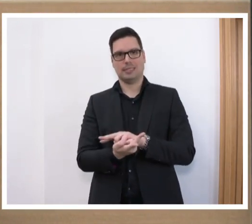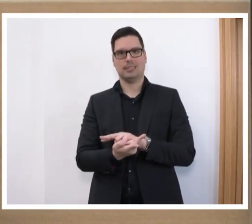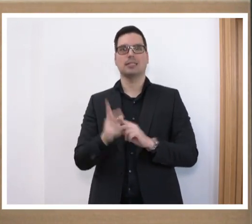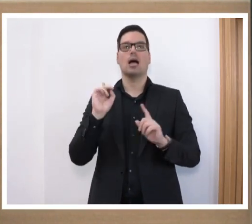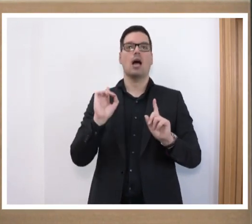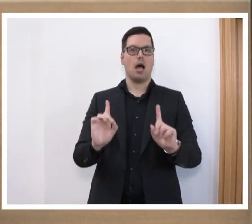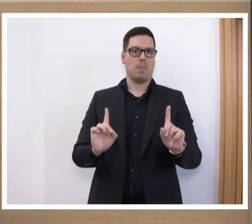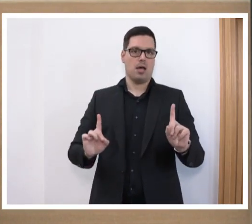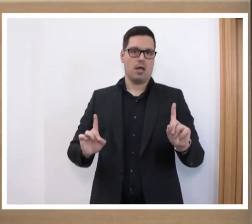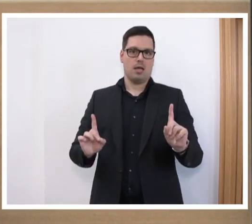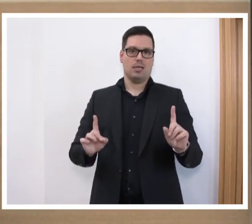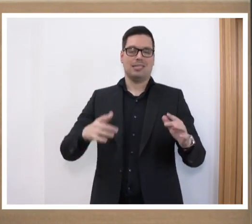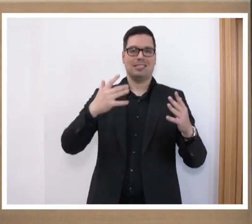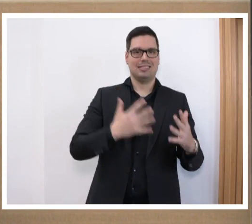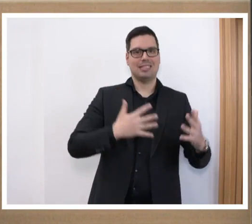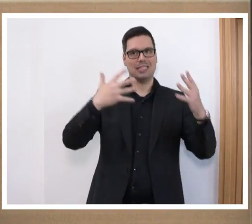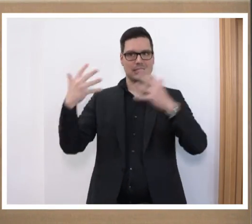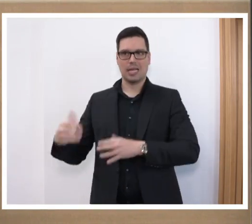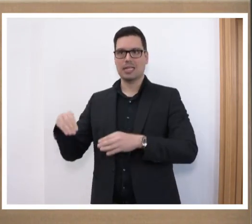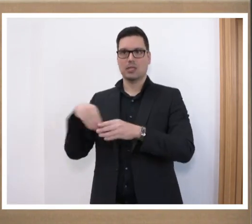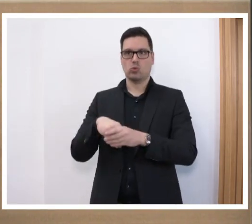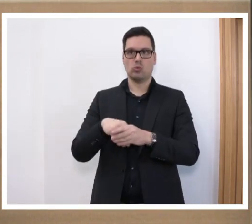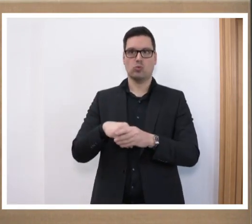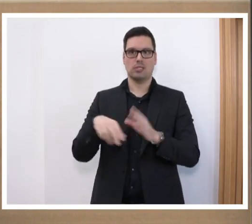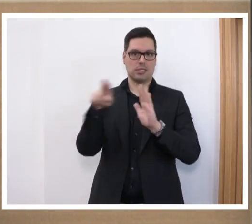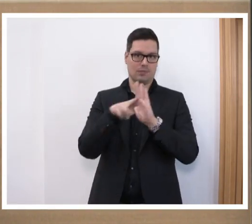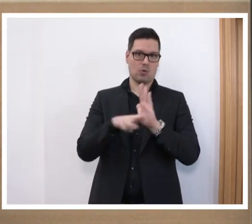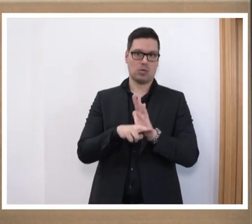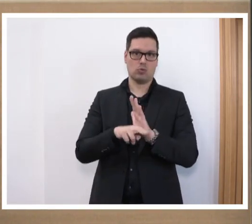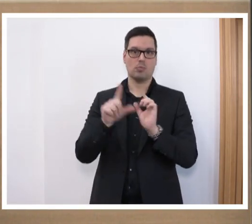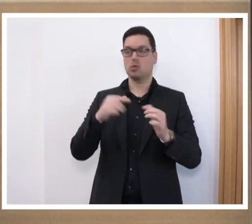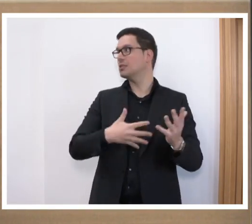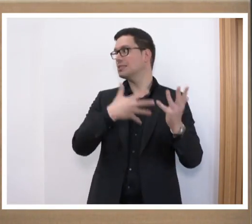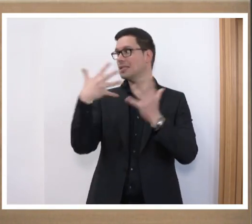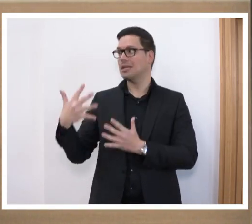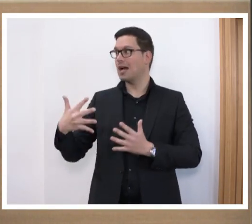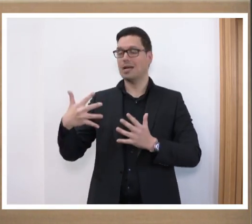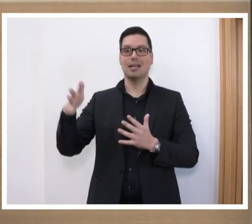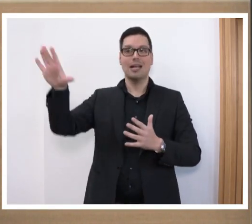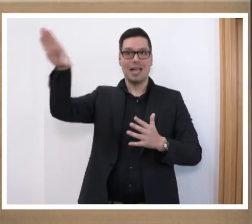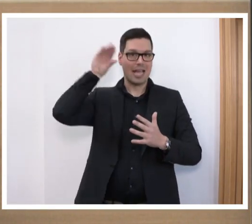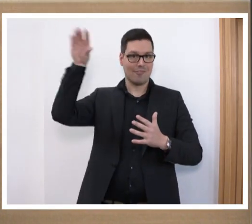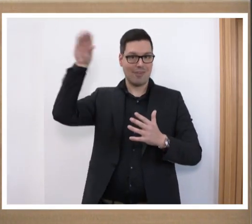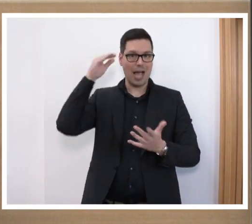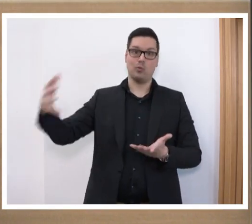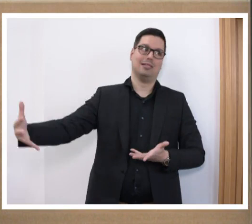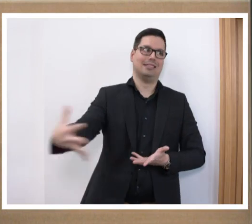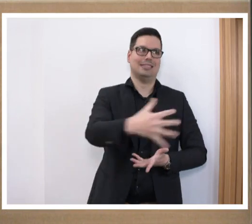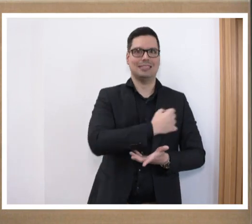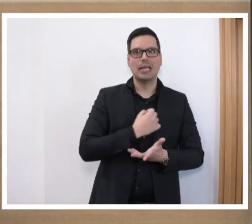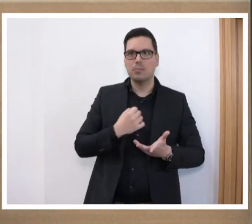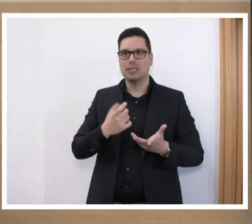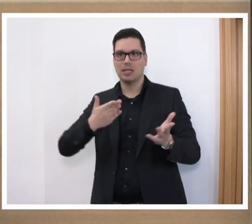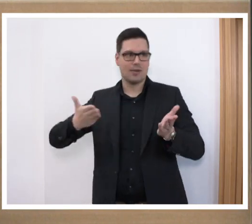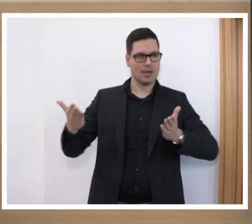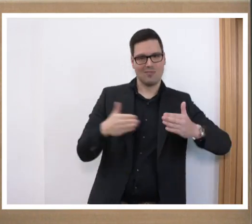Aber zehn Jahre Inklusionsverordnung bedeutet auch zehn Jahre Erfahrungen gesammelt, zehn Jahre gemerkt, wo